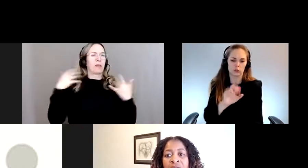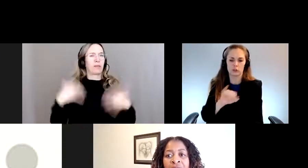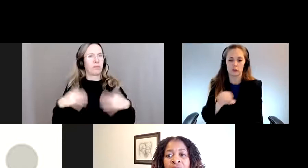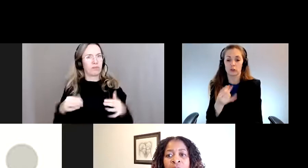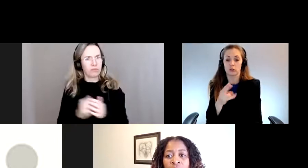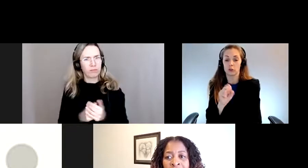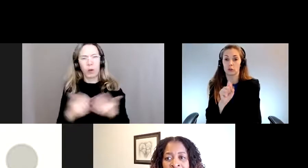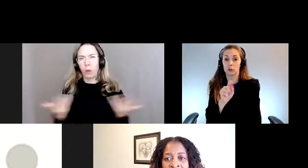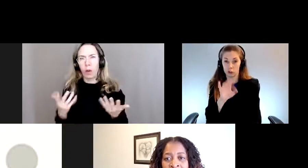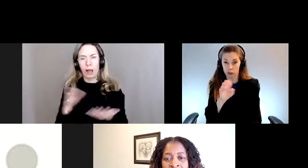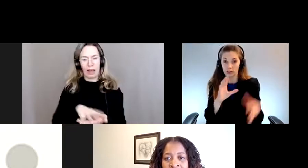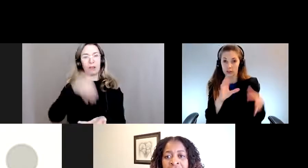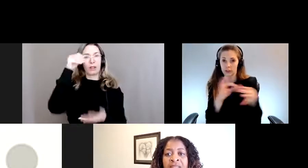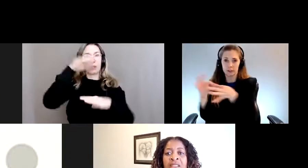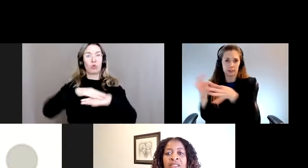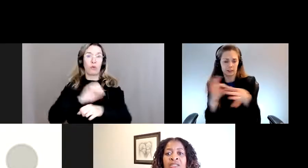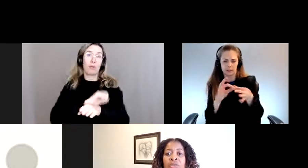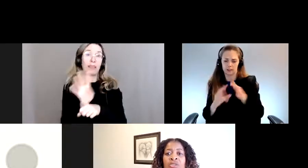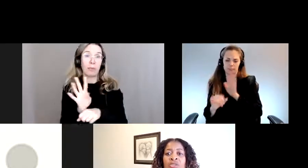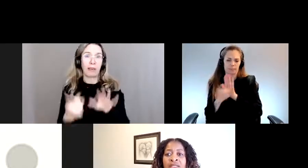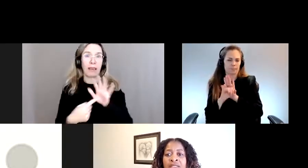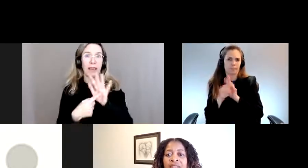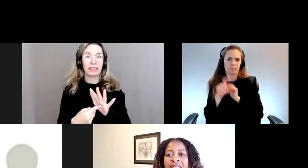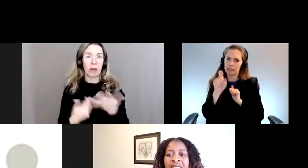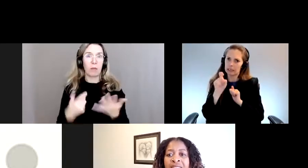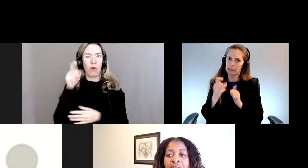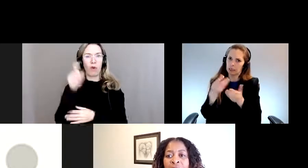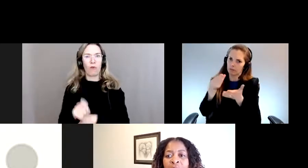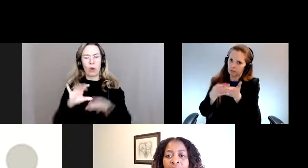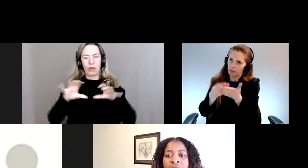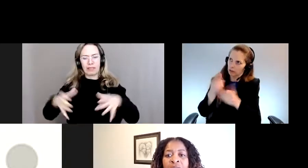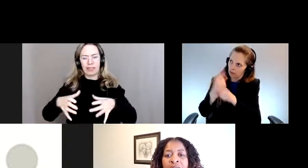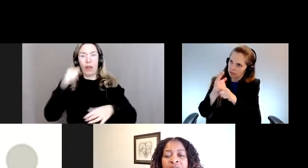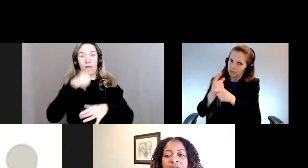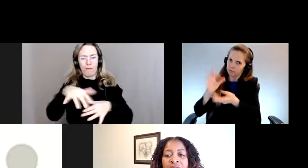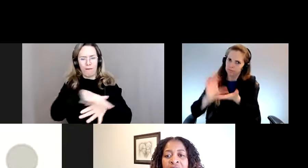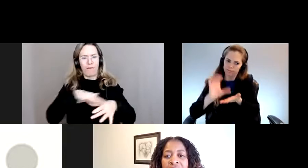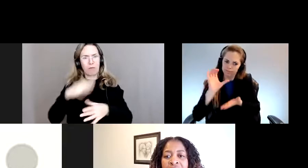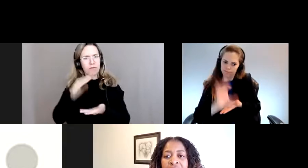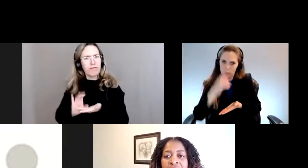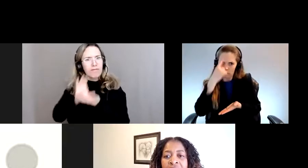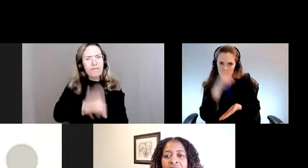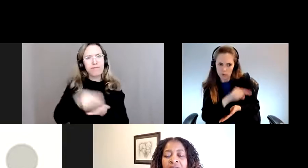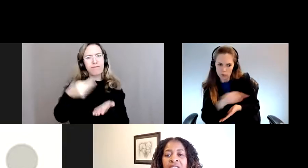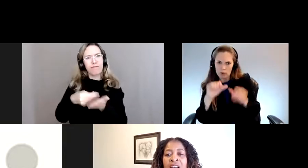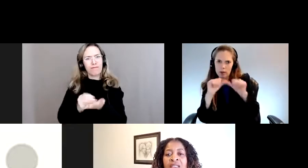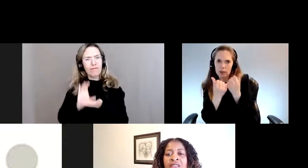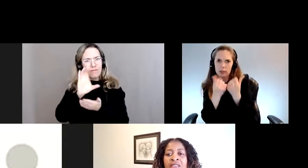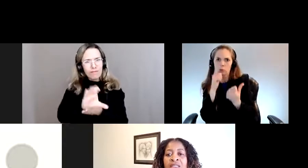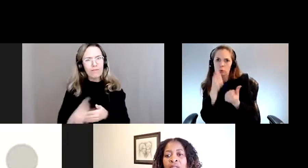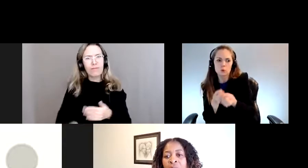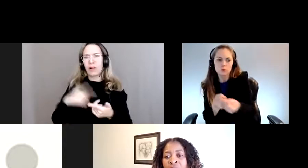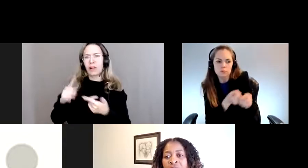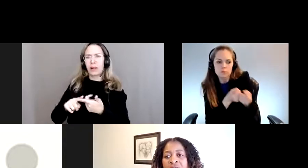notamment les leçons tirées de la pandémie, par exemple la nécessité d'avoir un secteur des femmes bien financé, la nécessité de s'attaquer aux causes